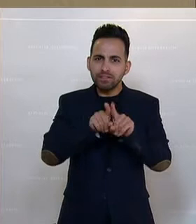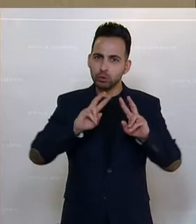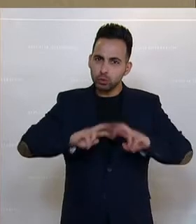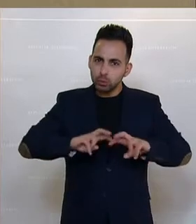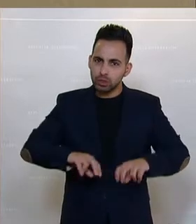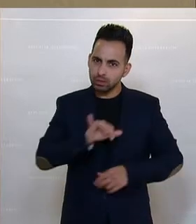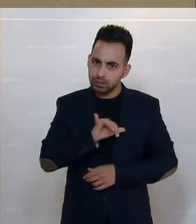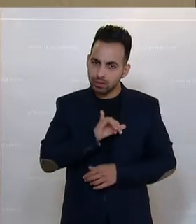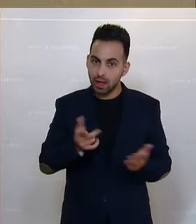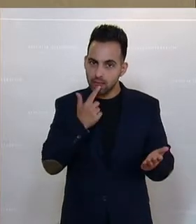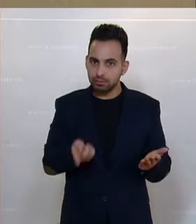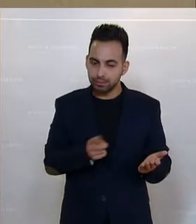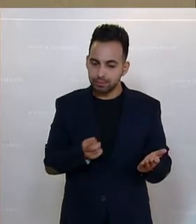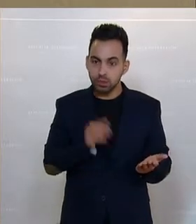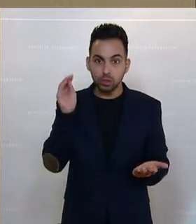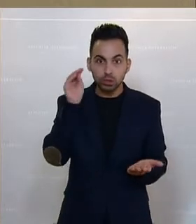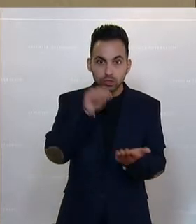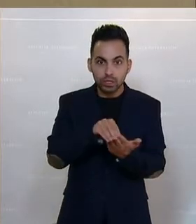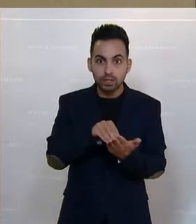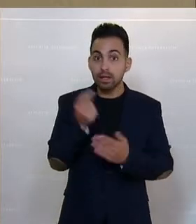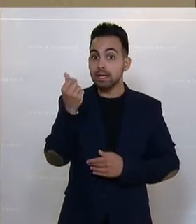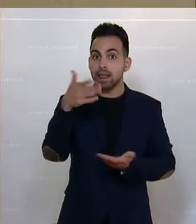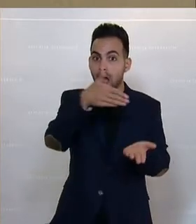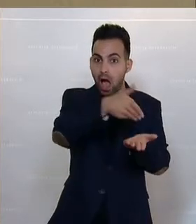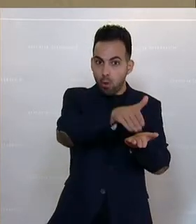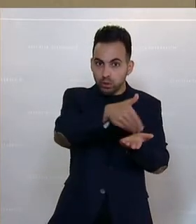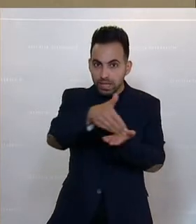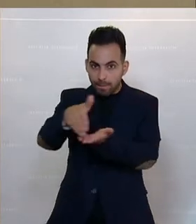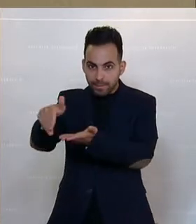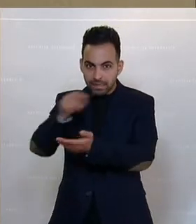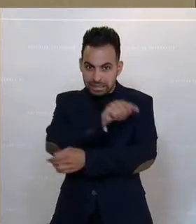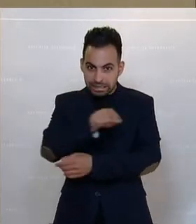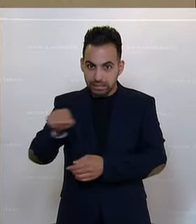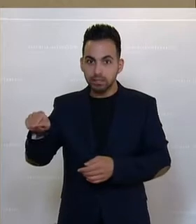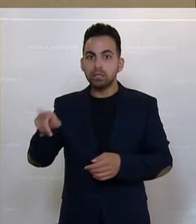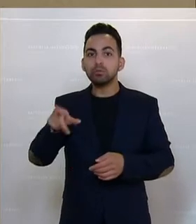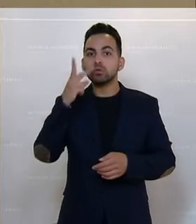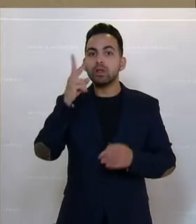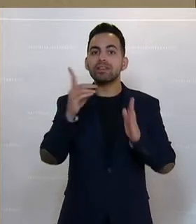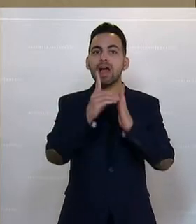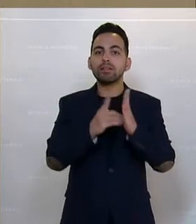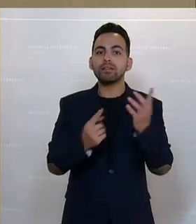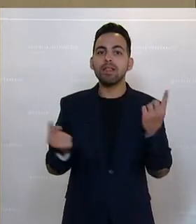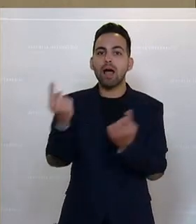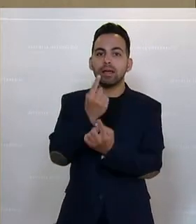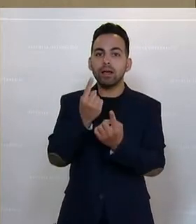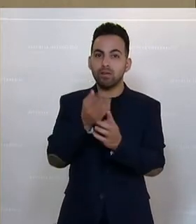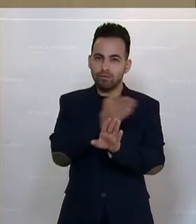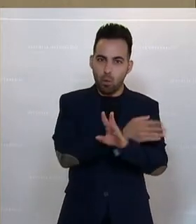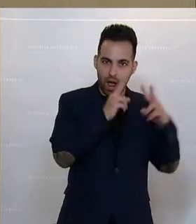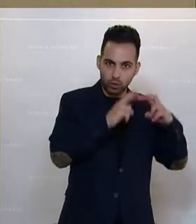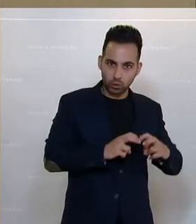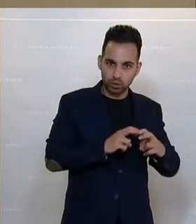und dort vorschlägt, dass eigentlich beim Geldausgeben wir bei der Datenlage, bei der Analyse schon schauen